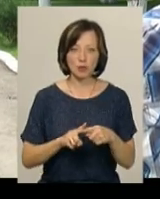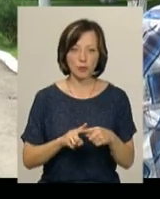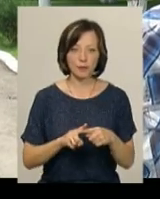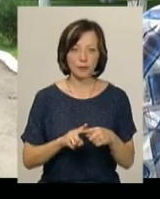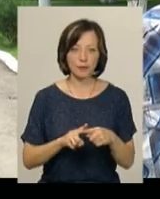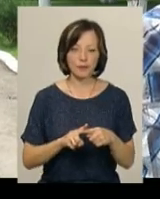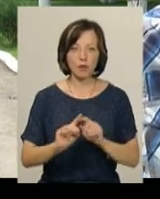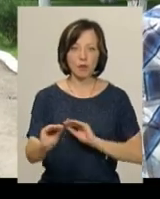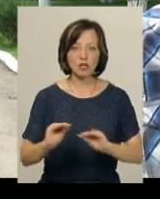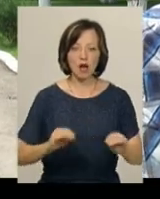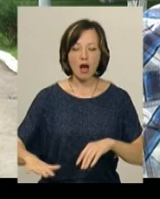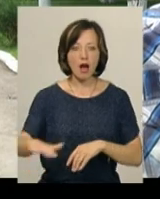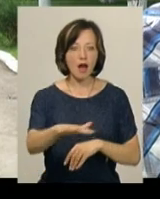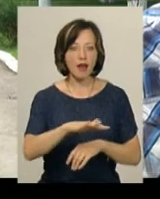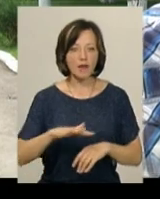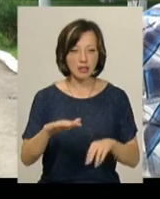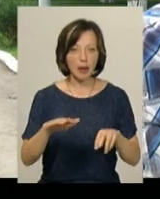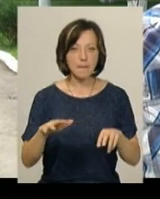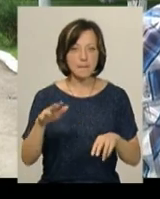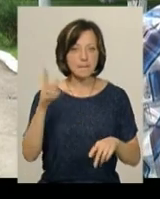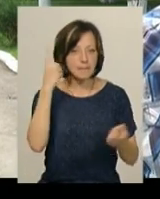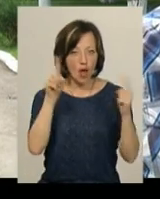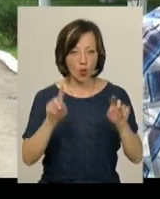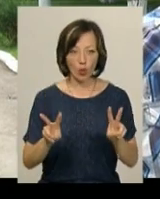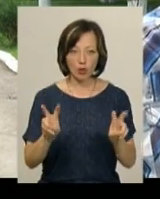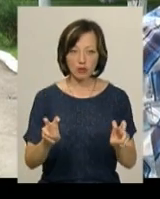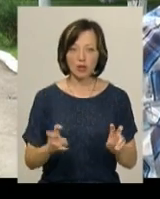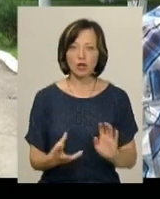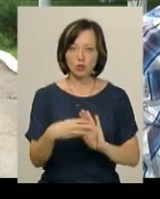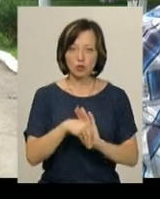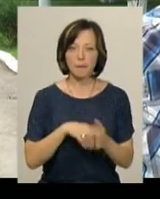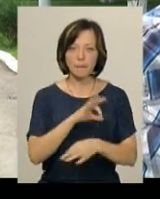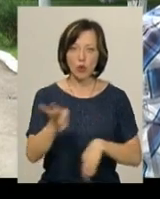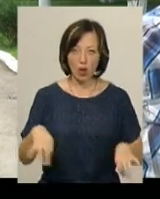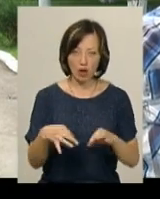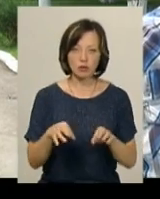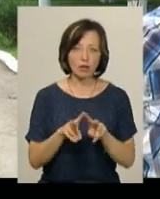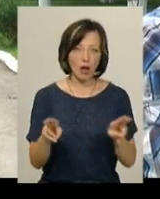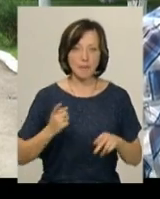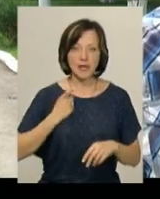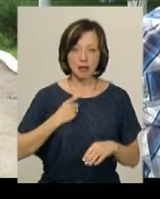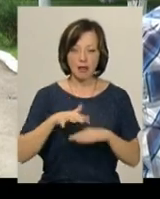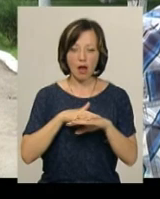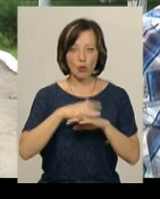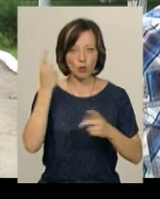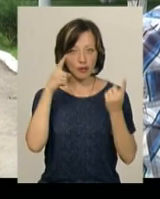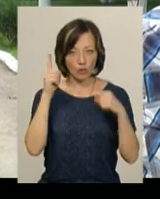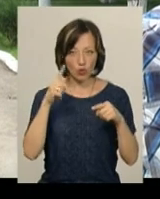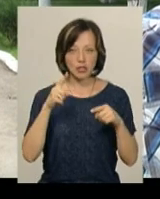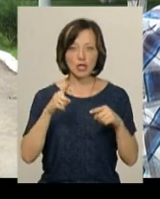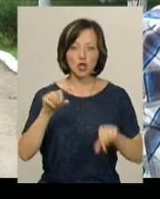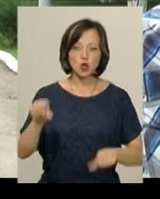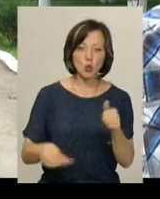облаштування галявини байок. Ми долучаємо до цього проєкту як майстрів народної творчості,